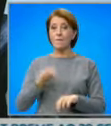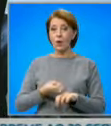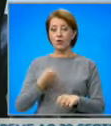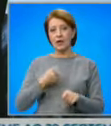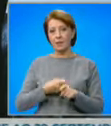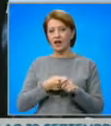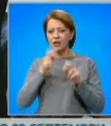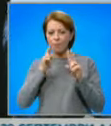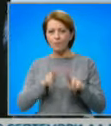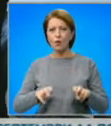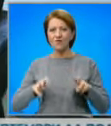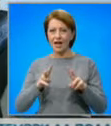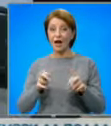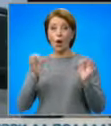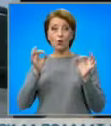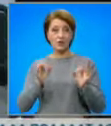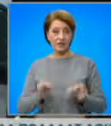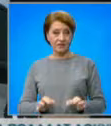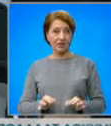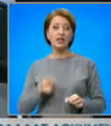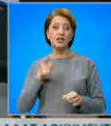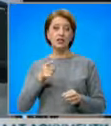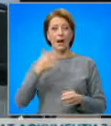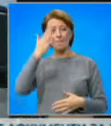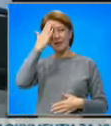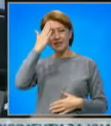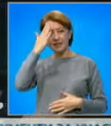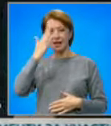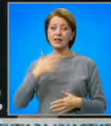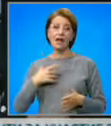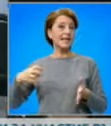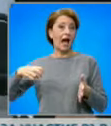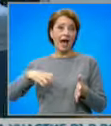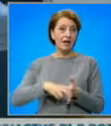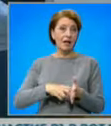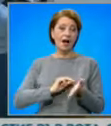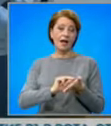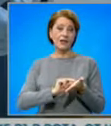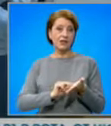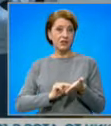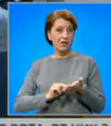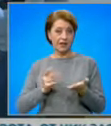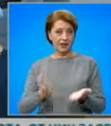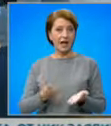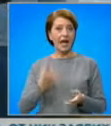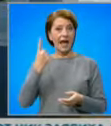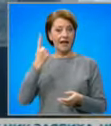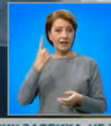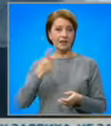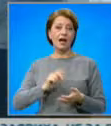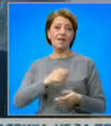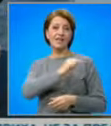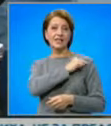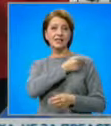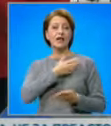направиха проверка и установиха, че тримата пациенти са срегистрирани в информационната система сертификати. Единият от тях се е вакцинирал още